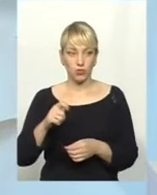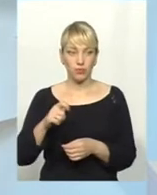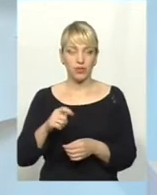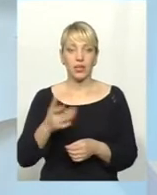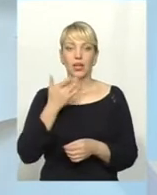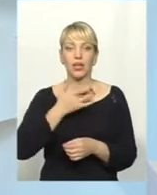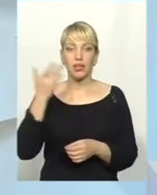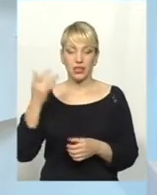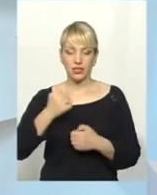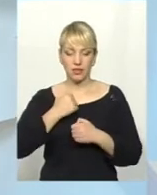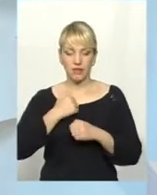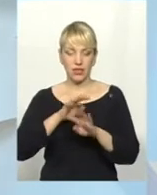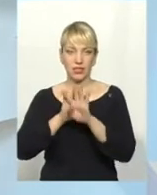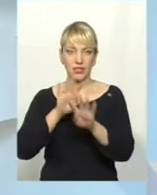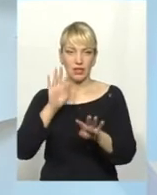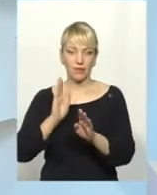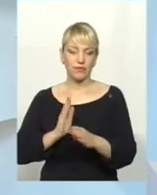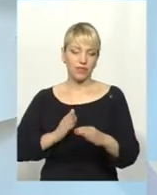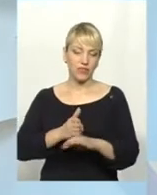радянські війська вийшли в Європу.